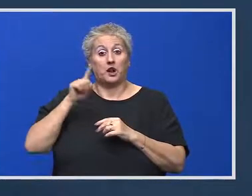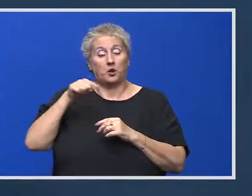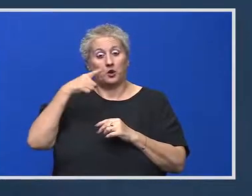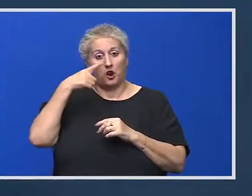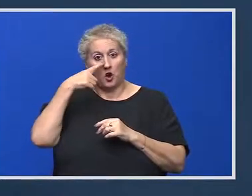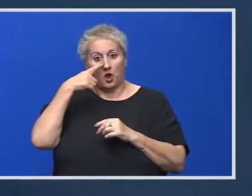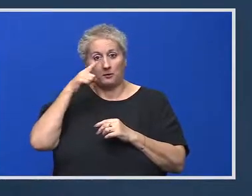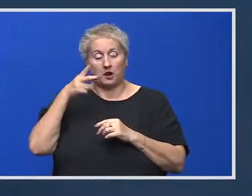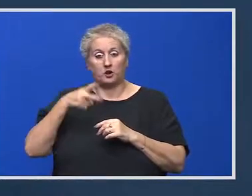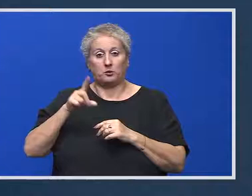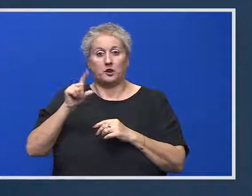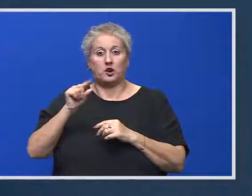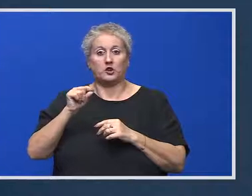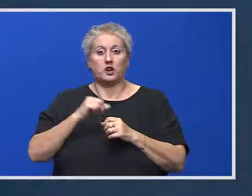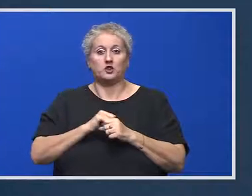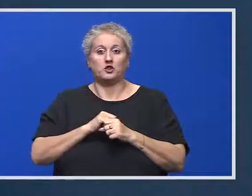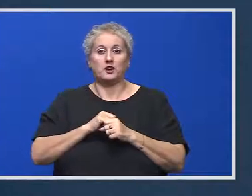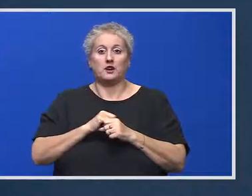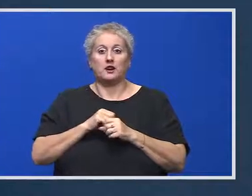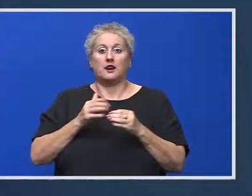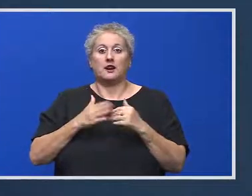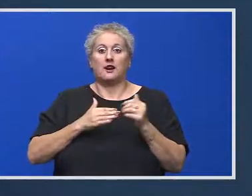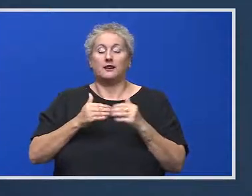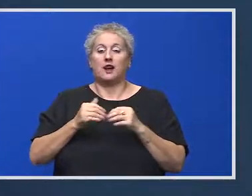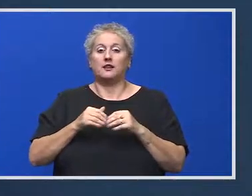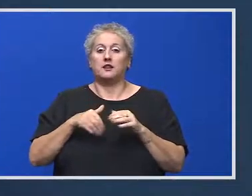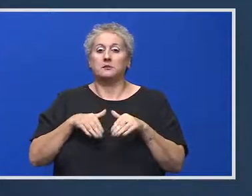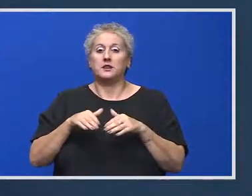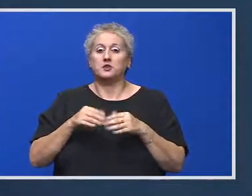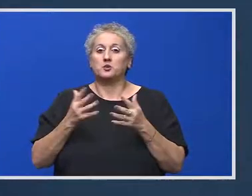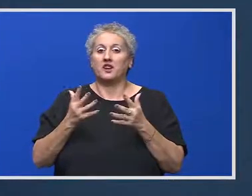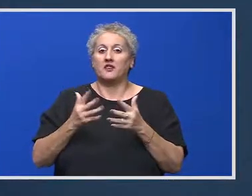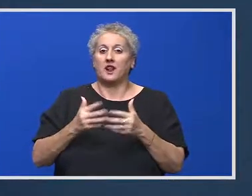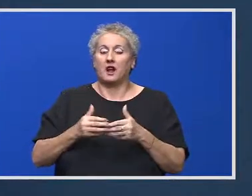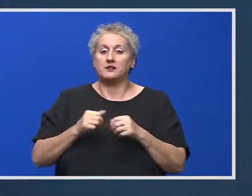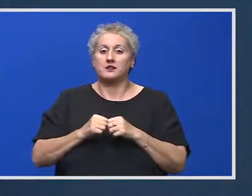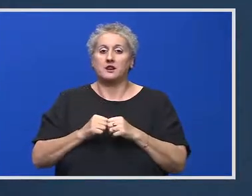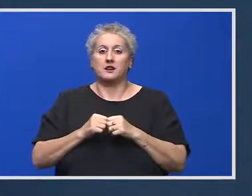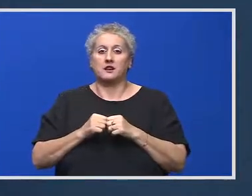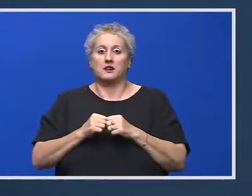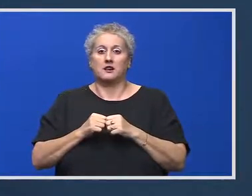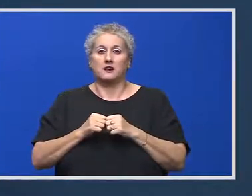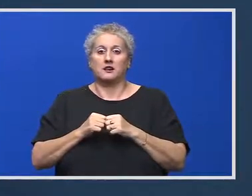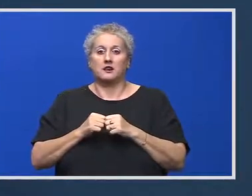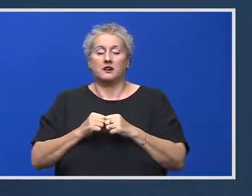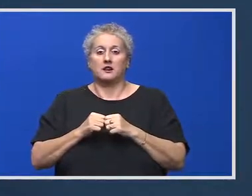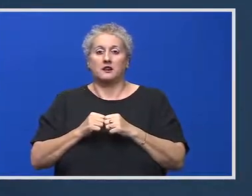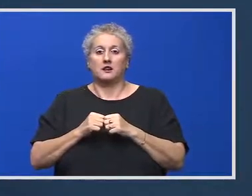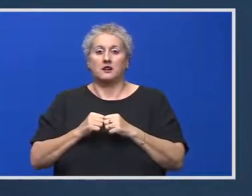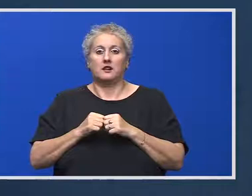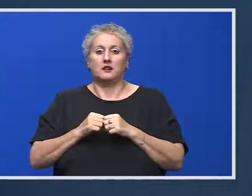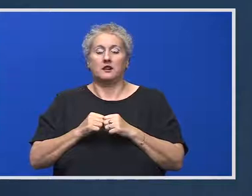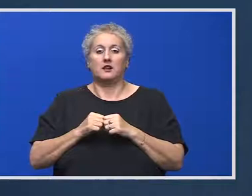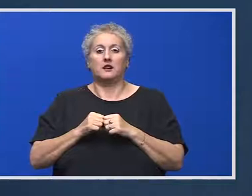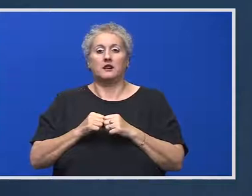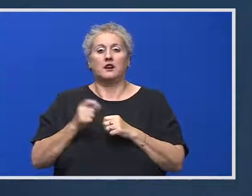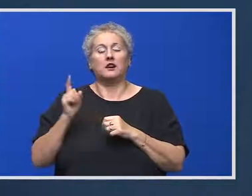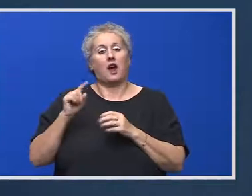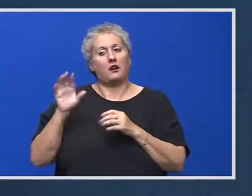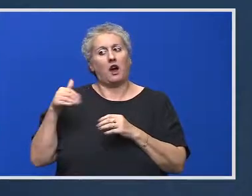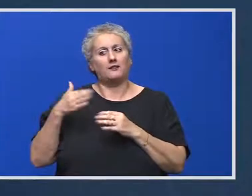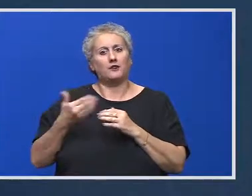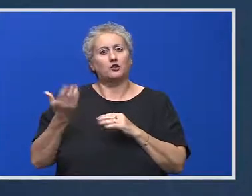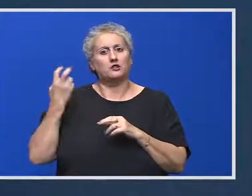2020, ați inițiat în calitatea de Ministru de Finanțe un memorandum pentru prelungirea românului care ocupa funcția de vicepreședinte